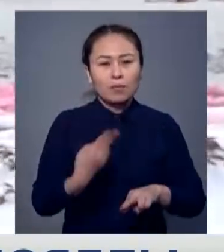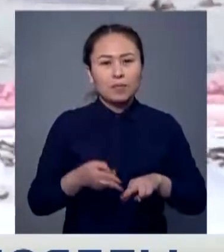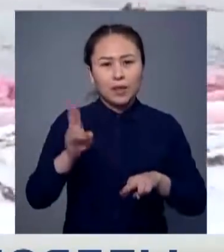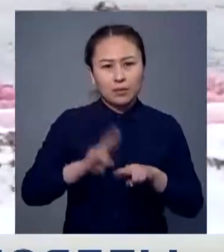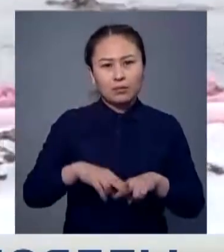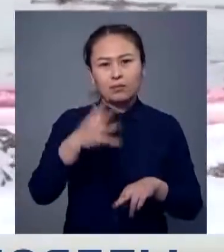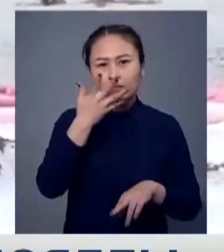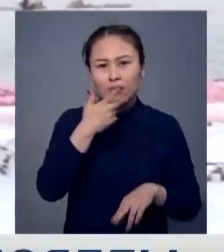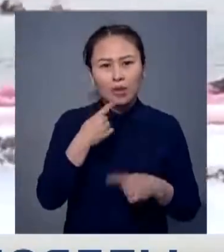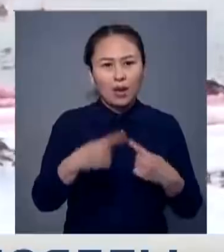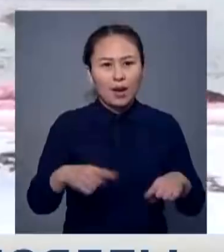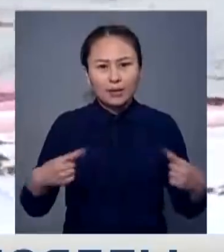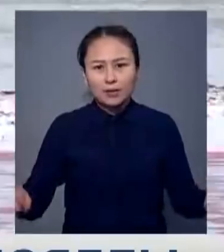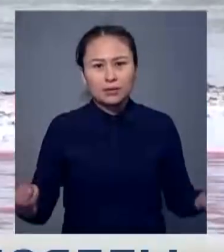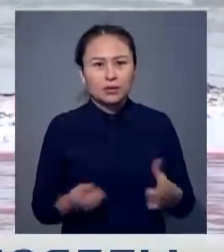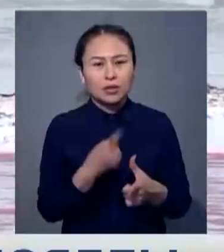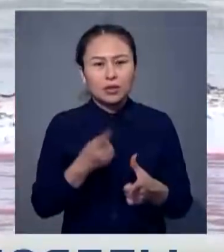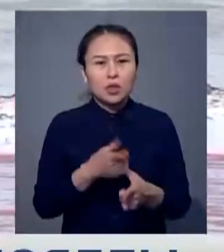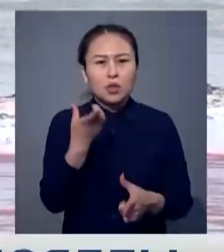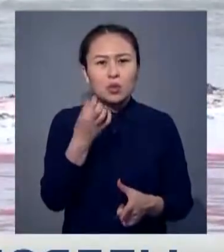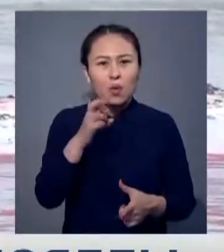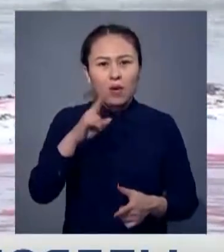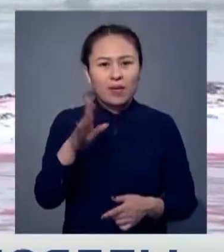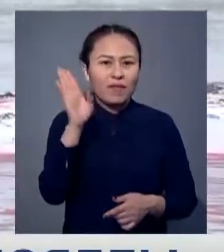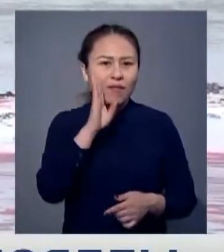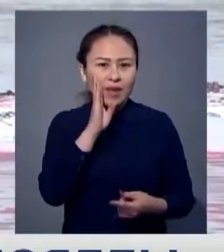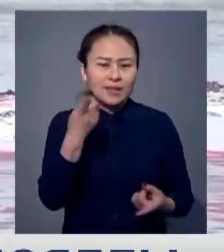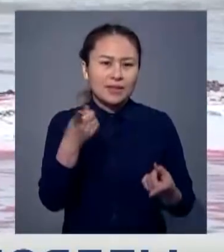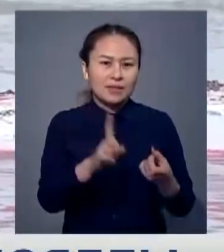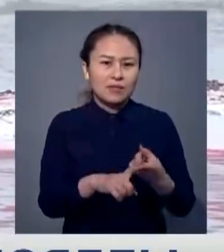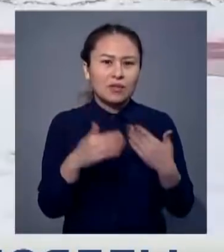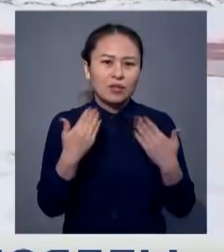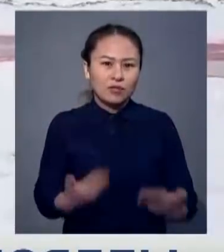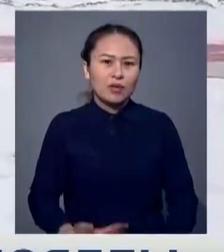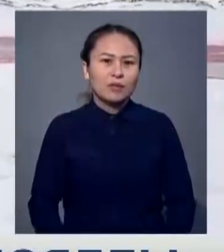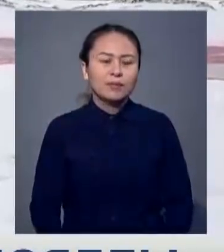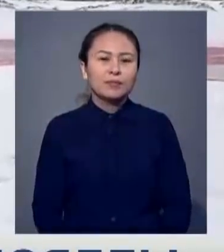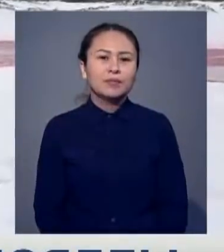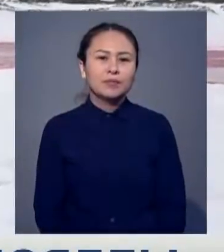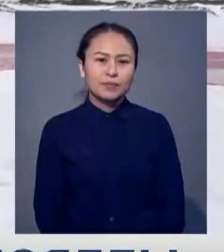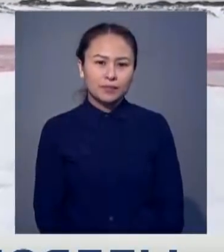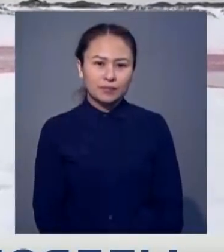олардың түрлі түсті болуы микроорганизмдердің тұзды су мен әркеттесуінің нәтижесі.